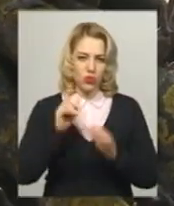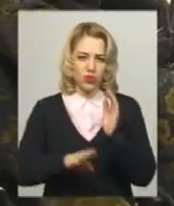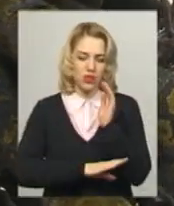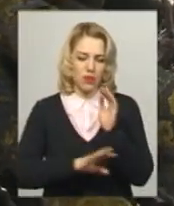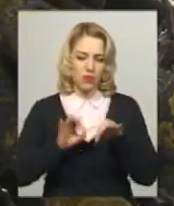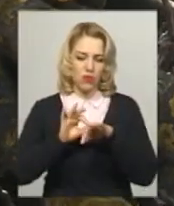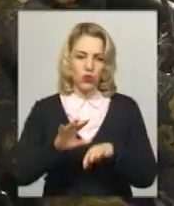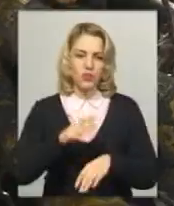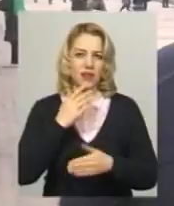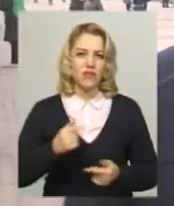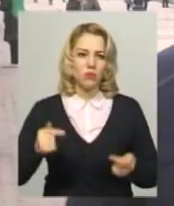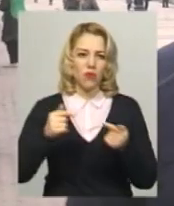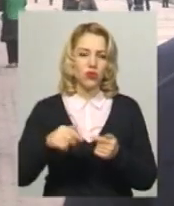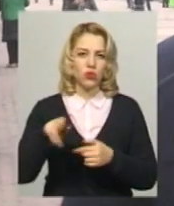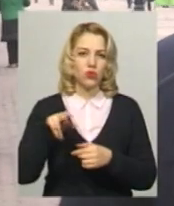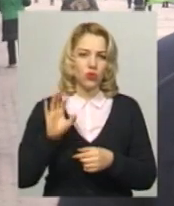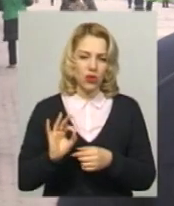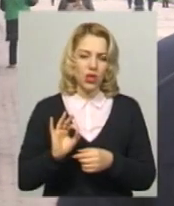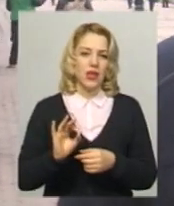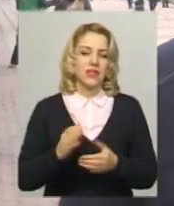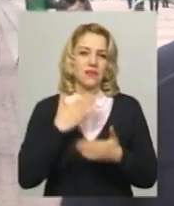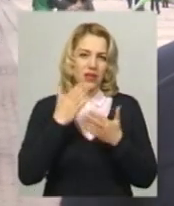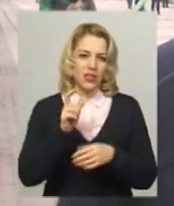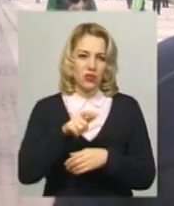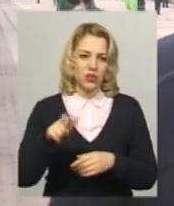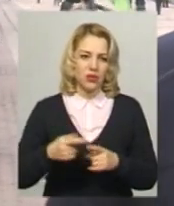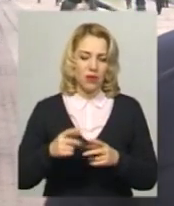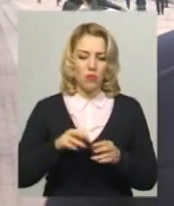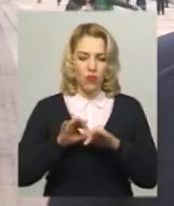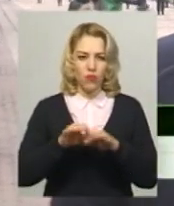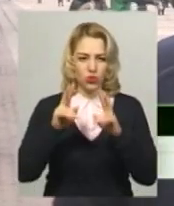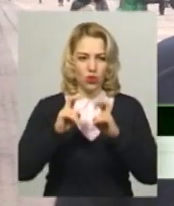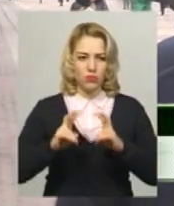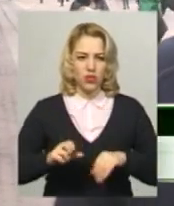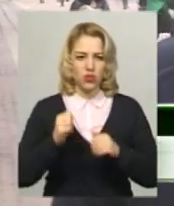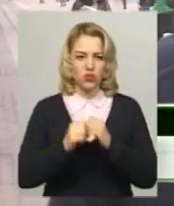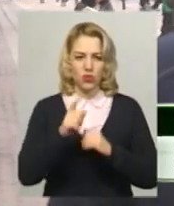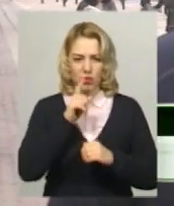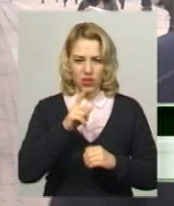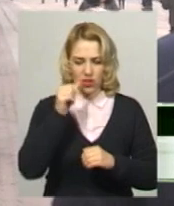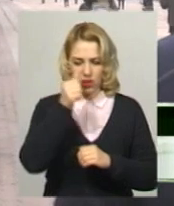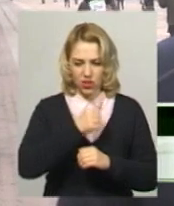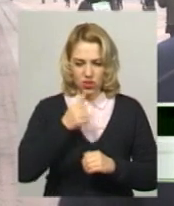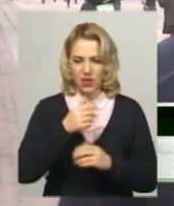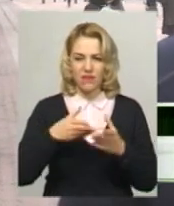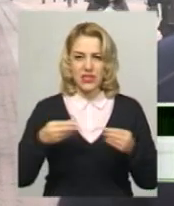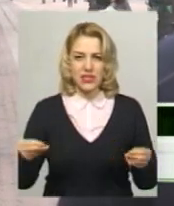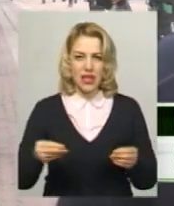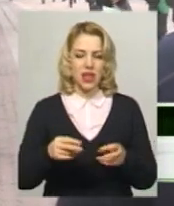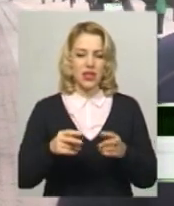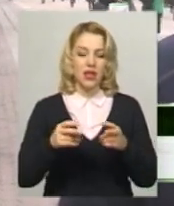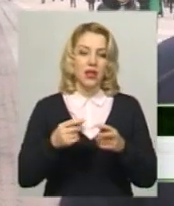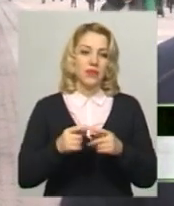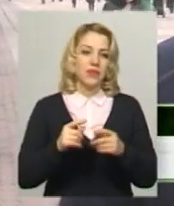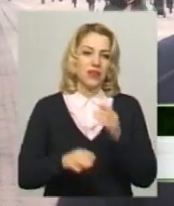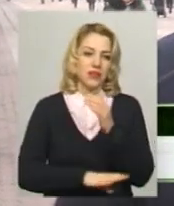відповідно до звернень жителів. Проводиться обстеження. Житлово-спасовні контори проводять щорічно-вісняне обстеження своїх прибункових